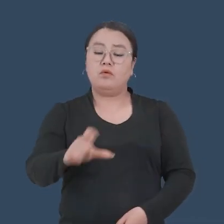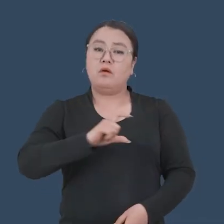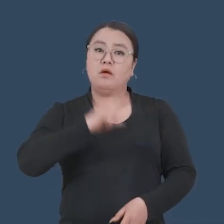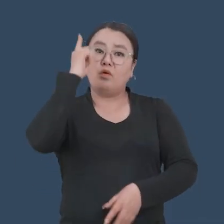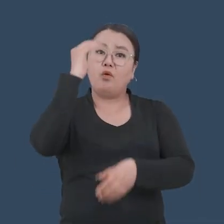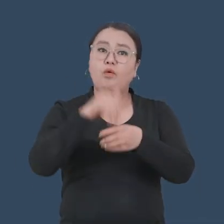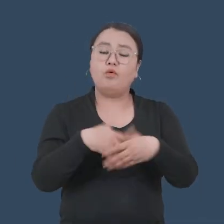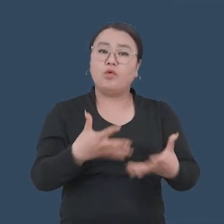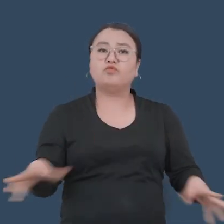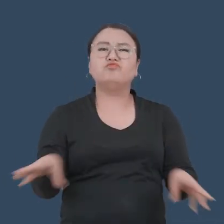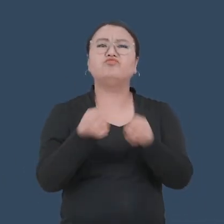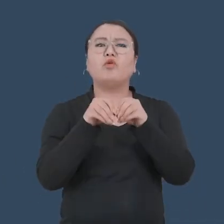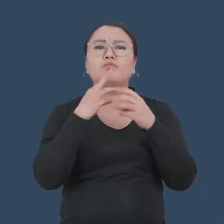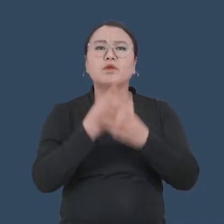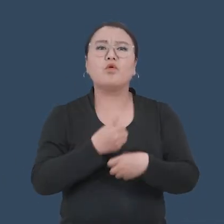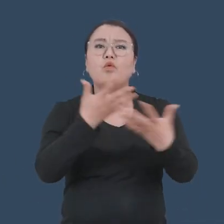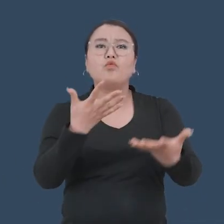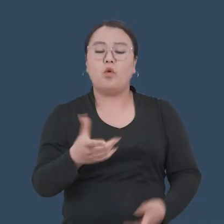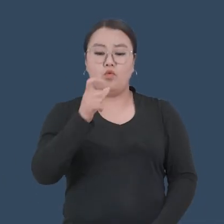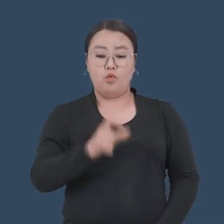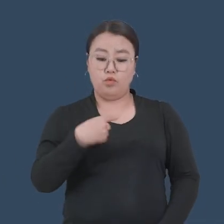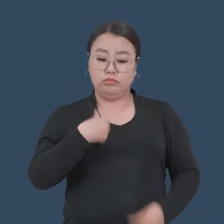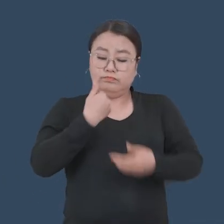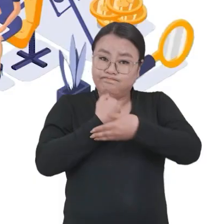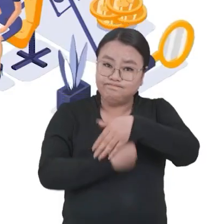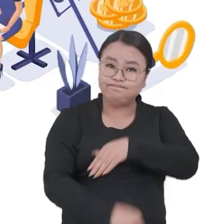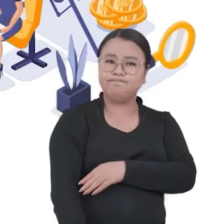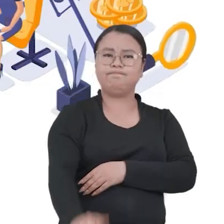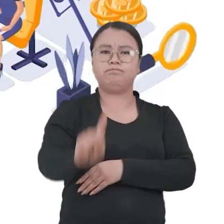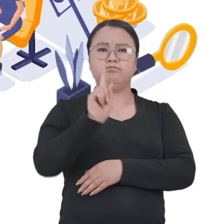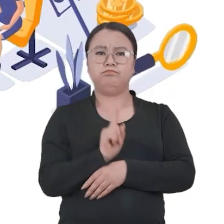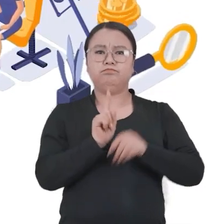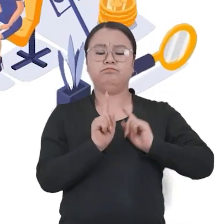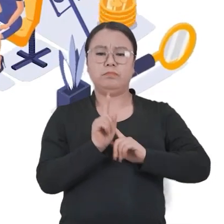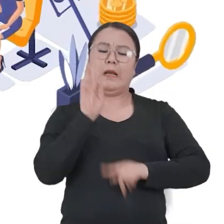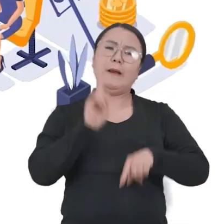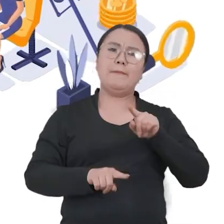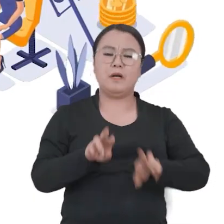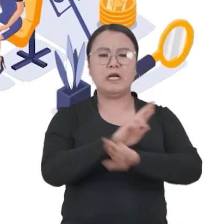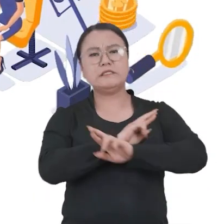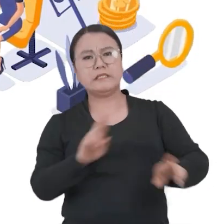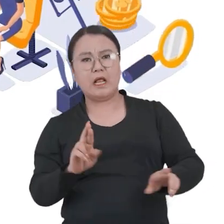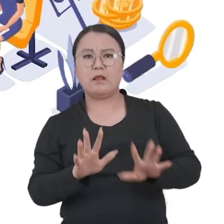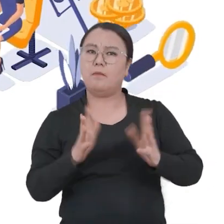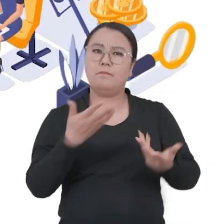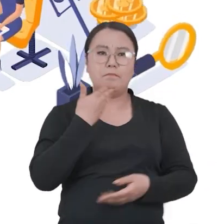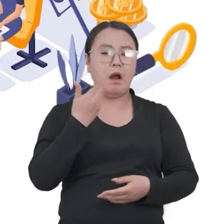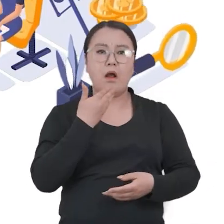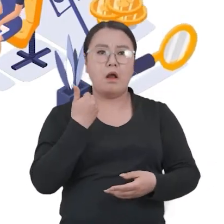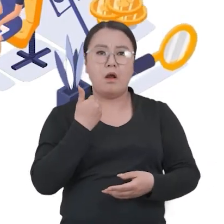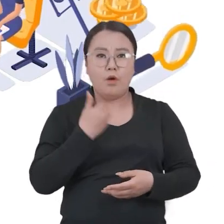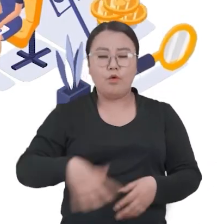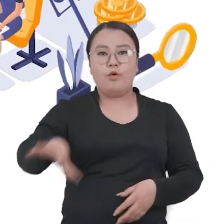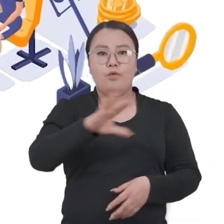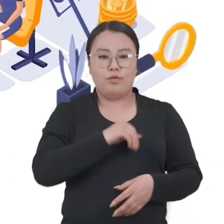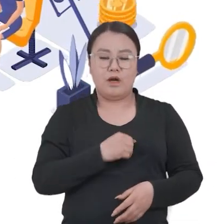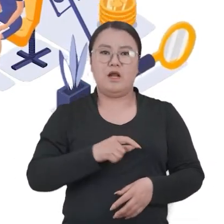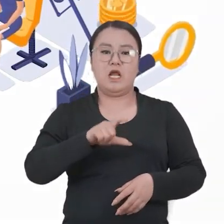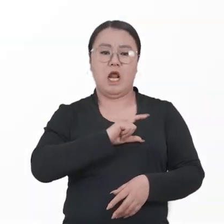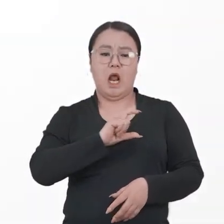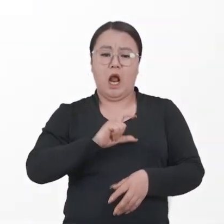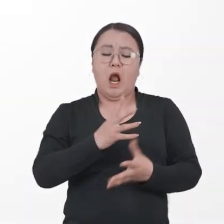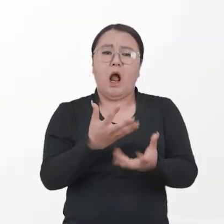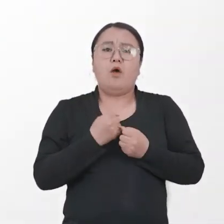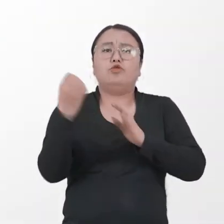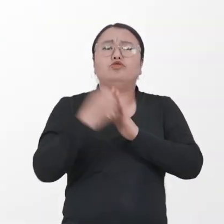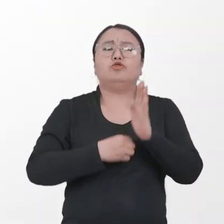олголтн товчхонд оо хүм болж түрсэн үховдадцао яахтсан, ямар негэн ялгаатай байдлаас үл хамарн, эдэл бэл цихуэх